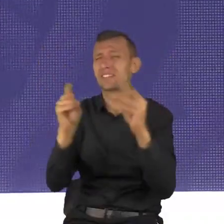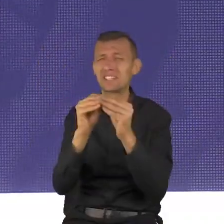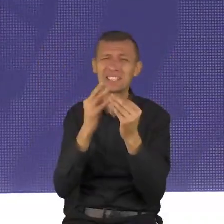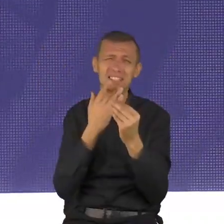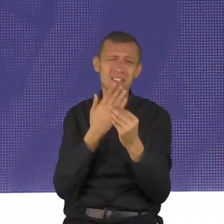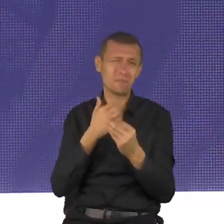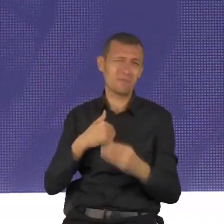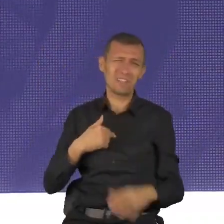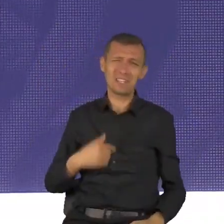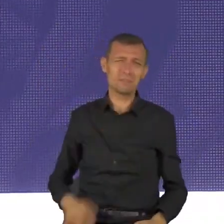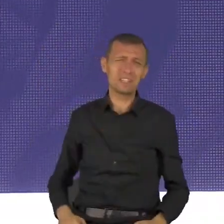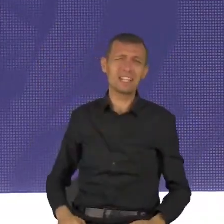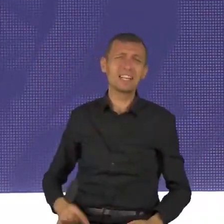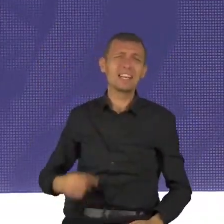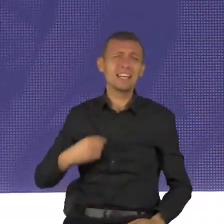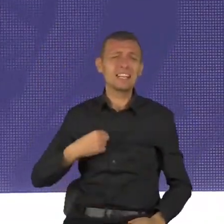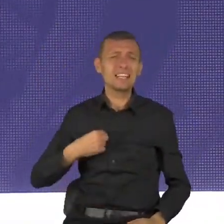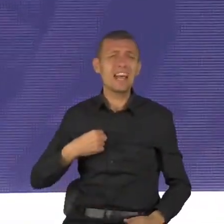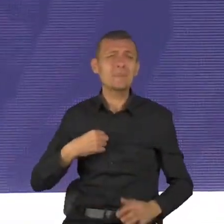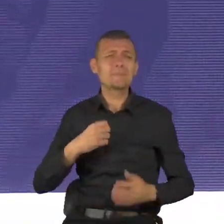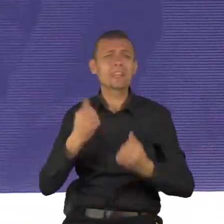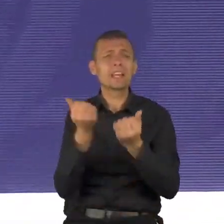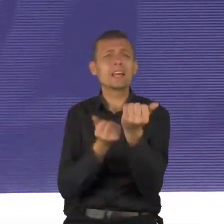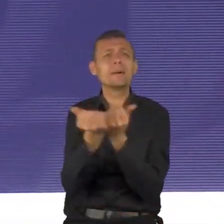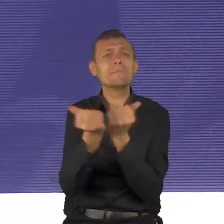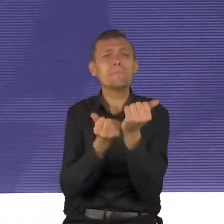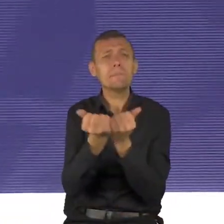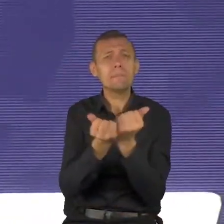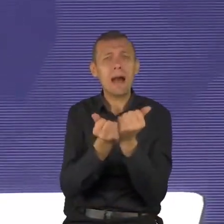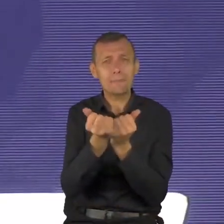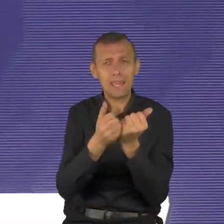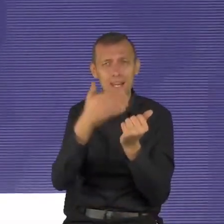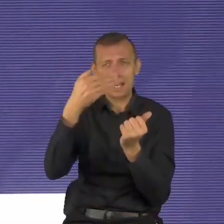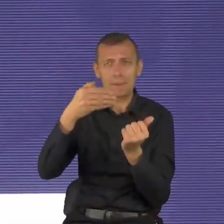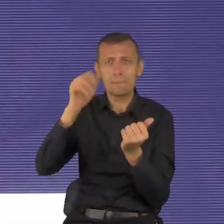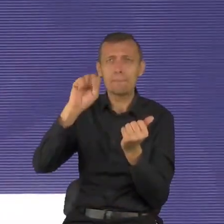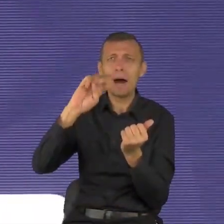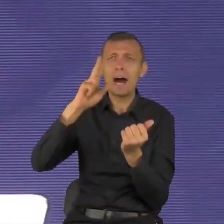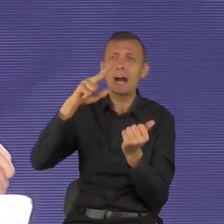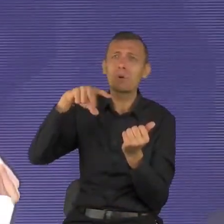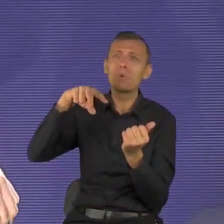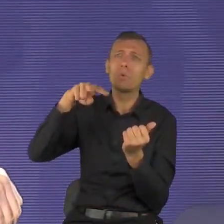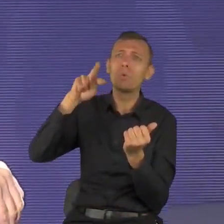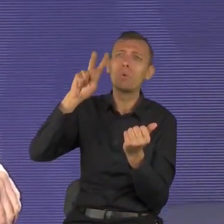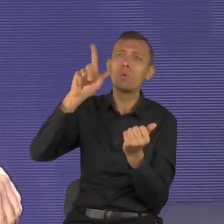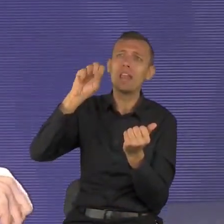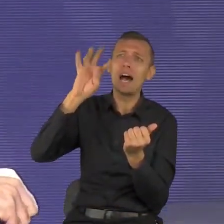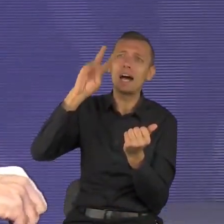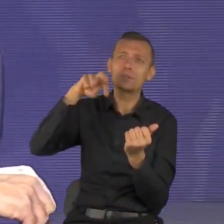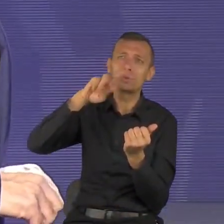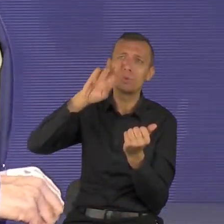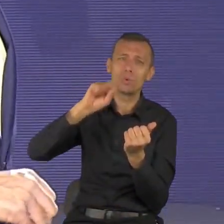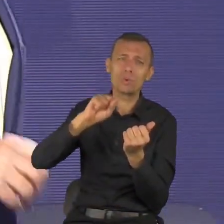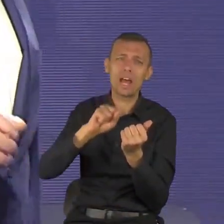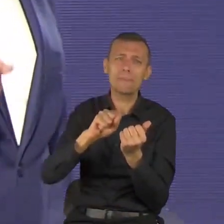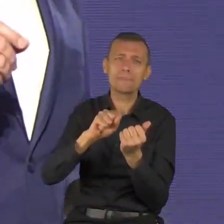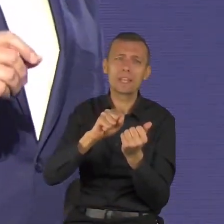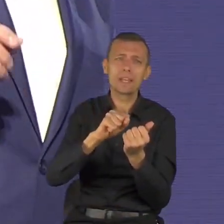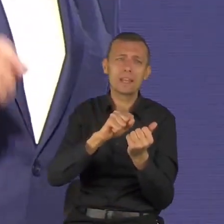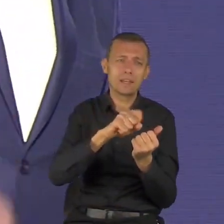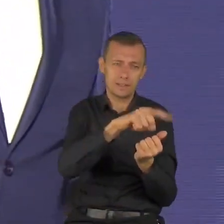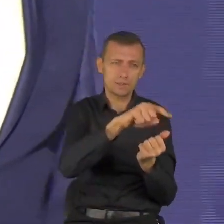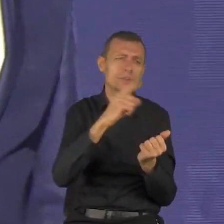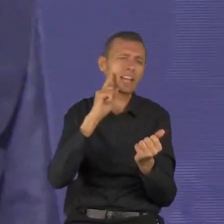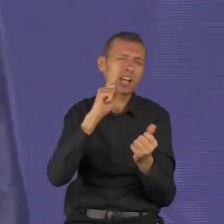do skupu, a byliśmy do siebie bardzo podobni, chociaż nie byliśmy spokrewnieni, to pan,